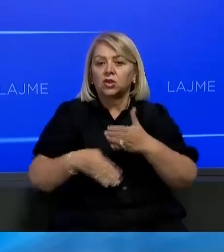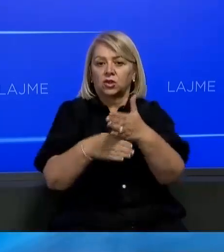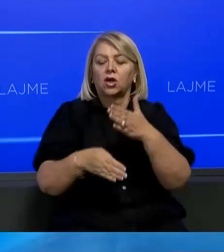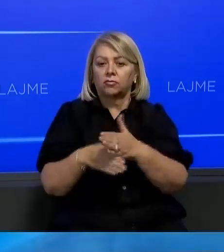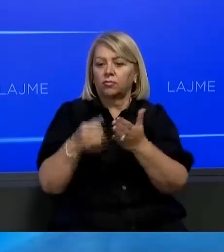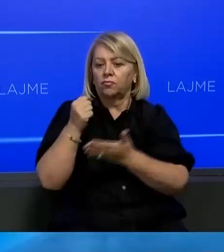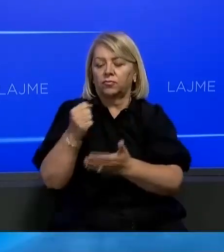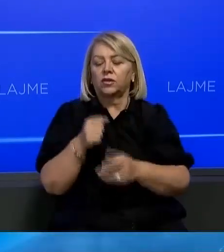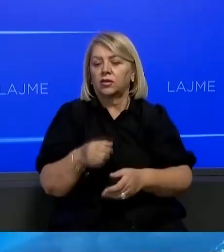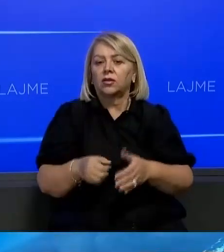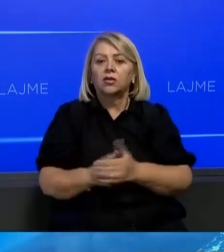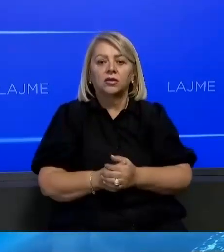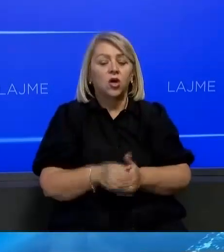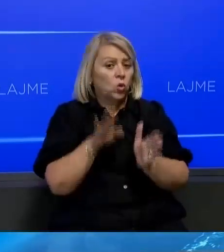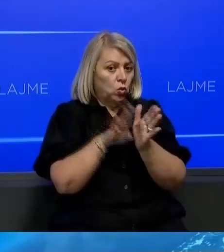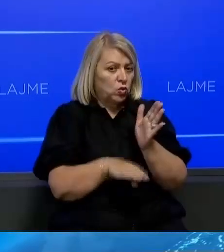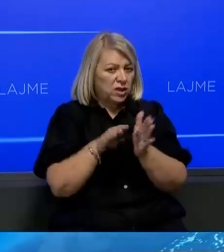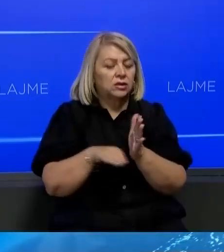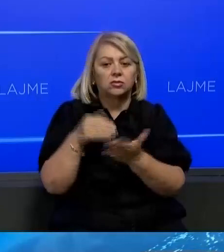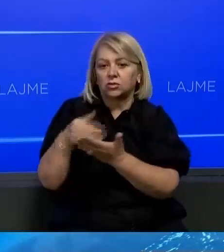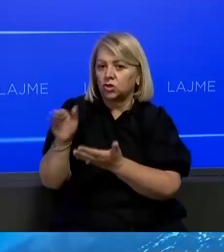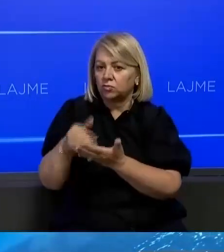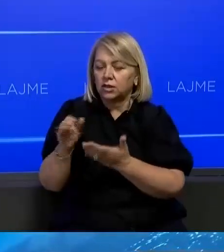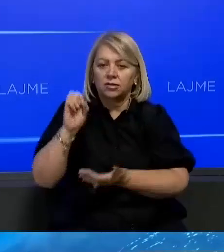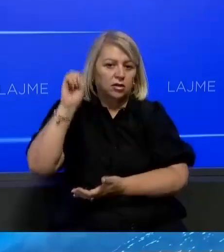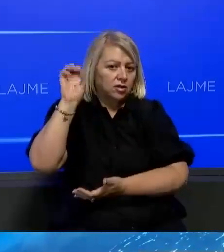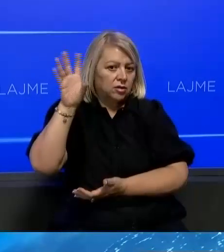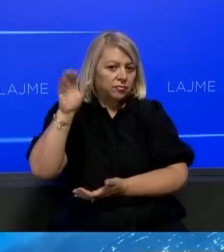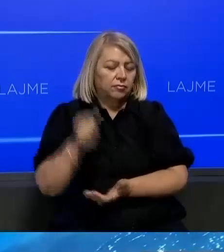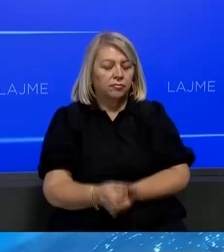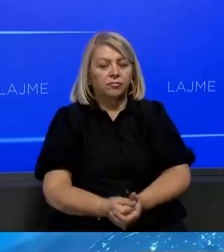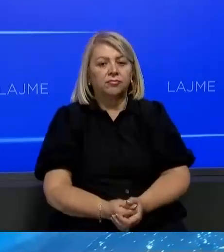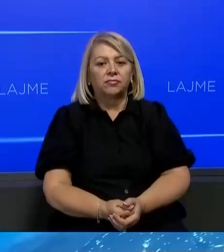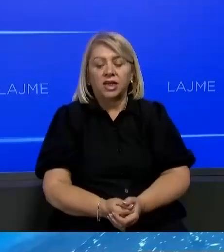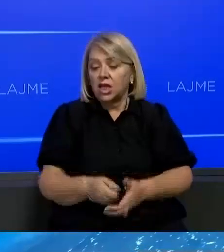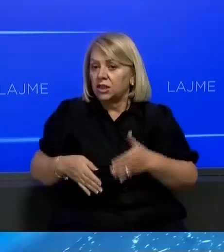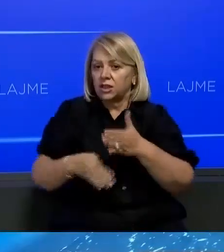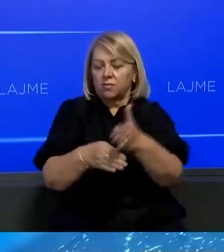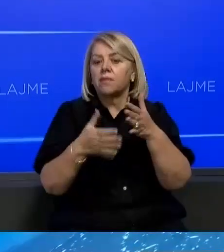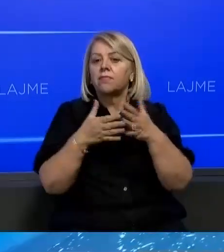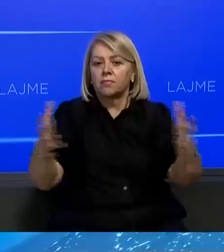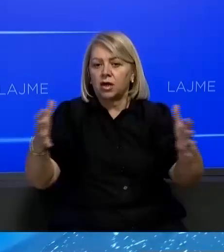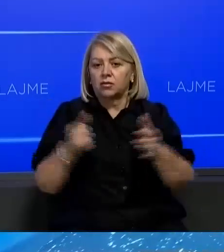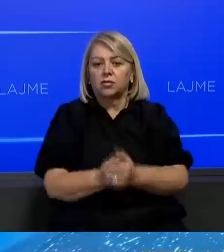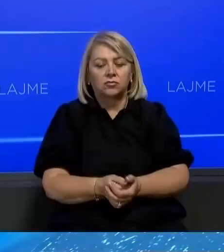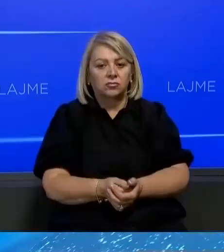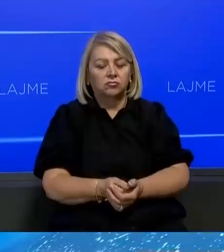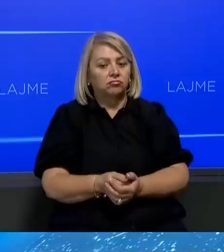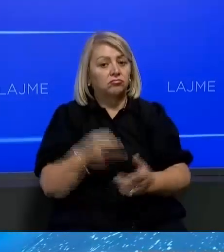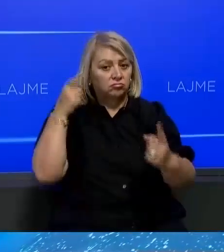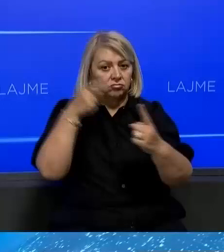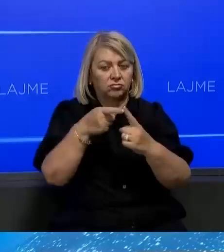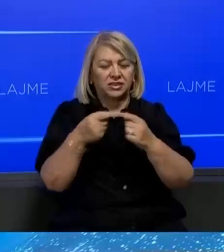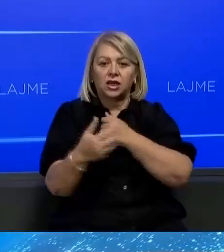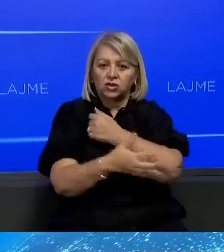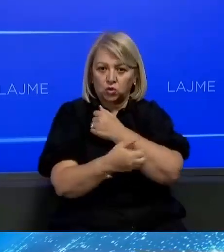ndihmojnë konsumatorve që të ulin shpenzimet e energjis elektrike. Ndihma më e mave do të koncentrojnë të rastet e